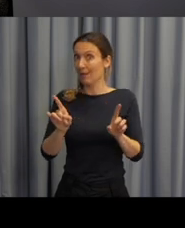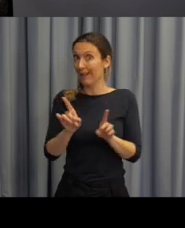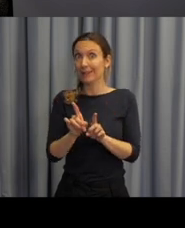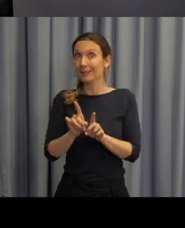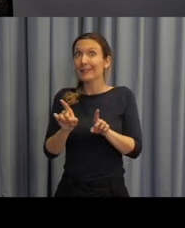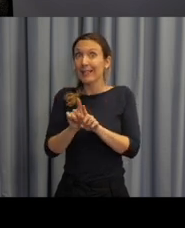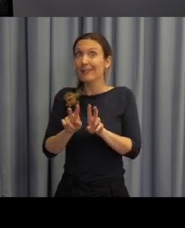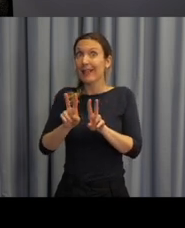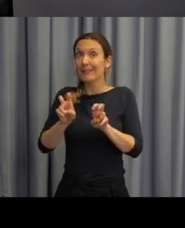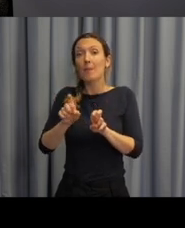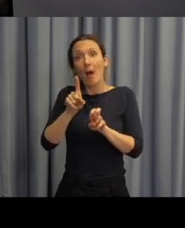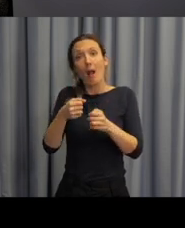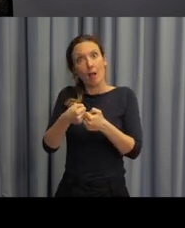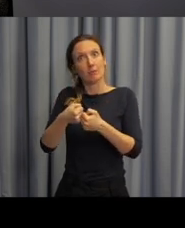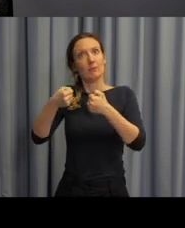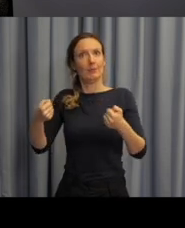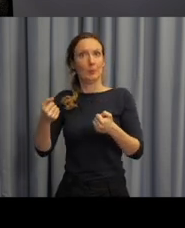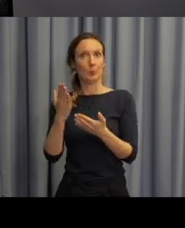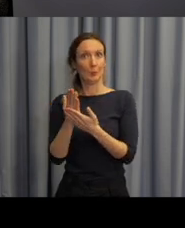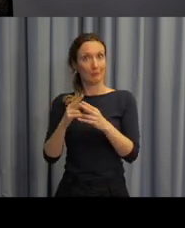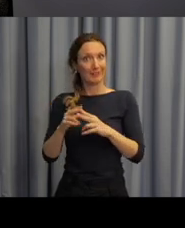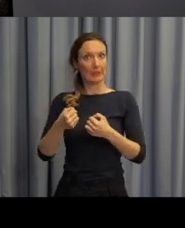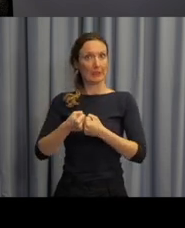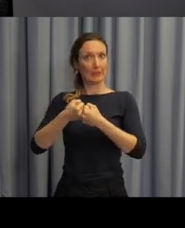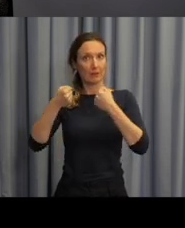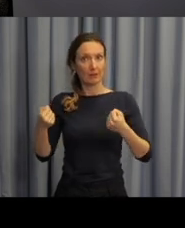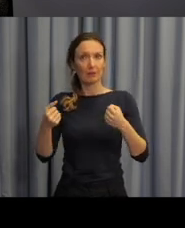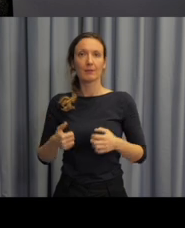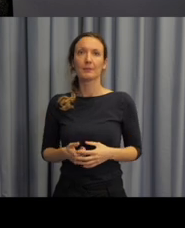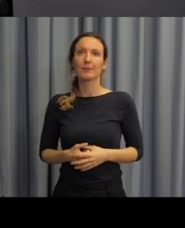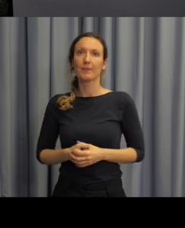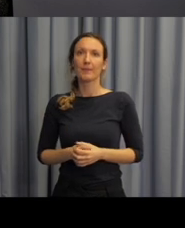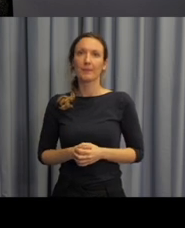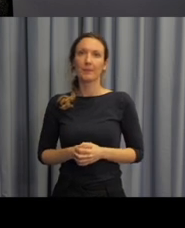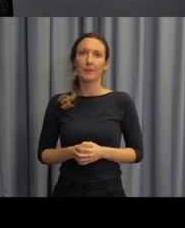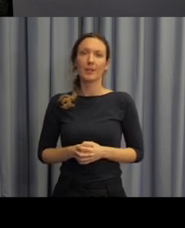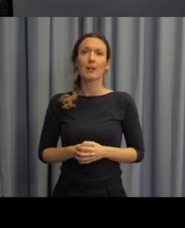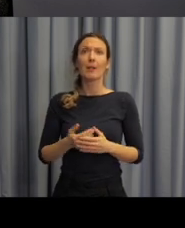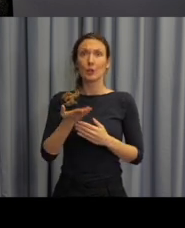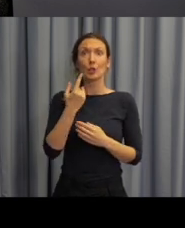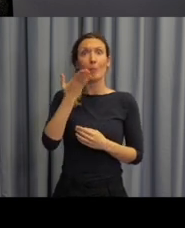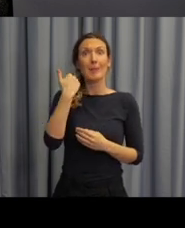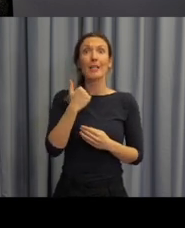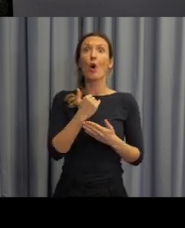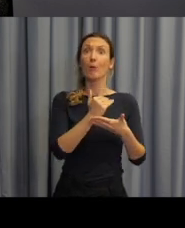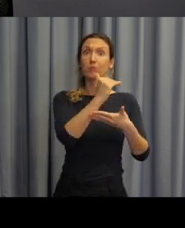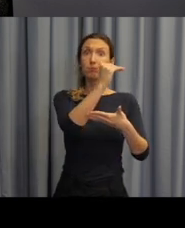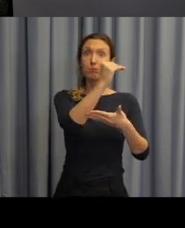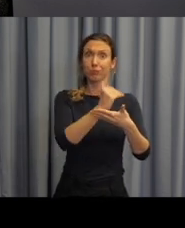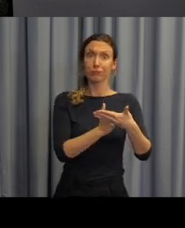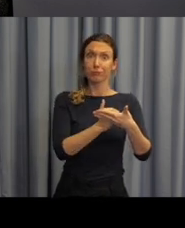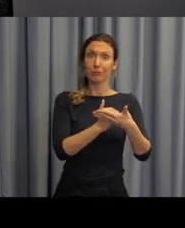vlastně rozšířený výklad. Vidíte, že se nám ta tabulka rozšířila právě